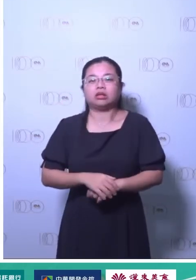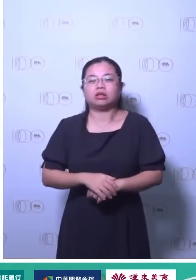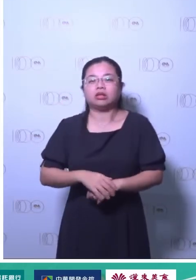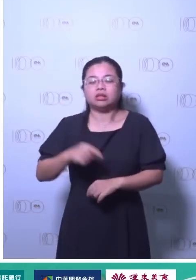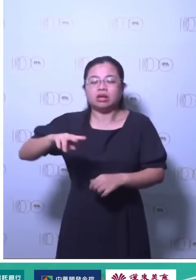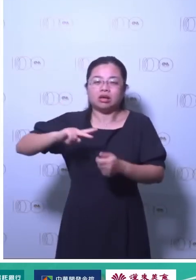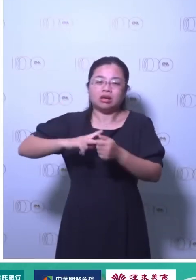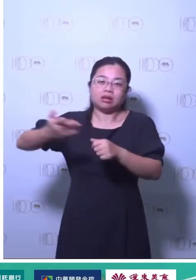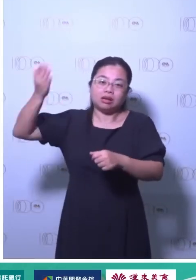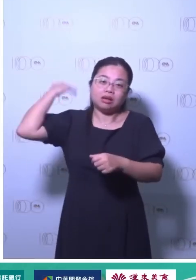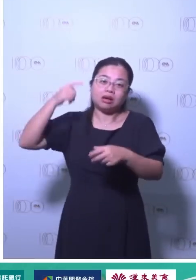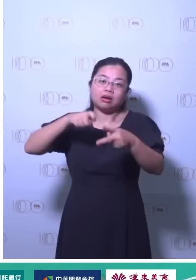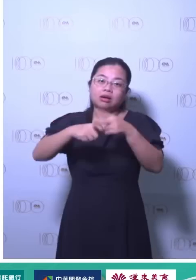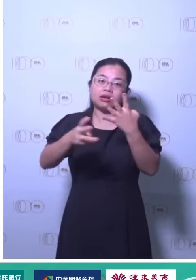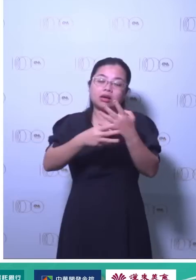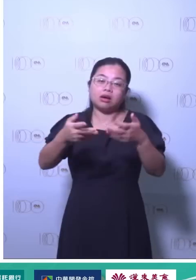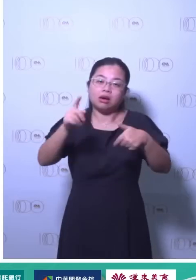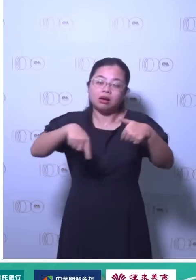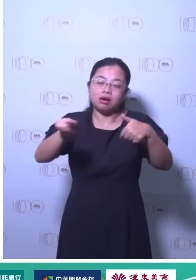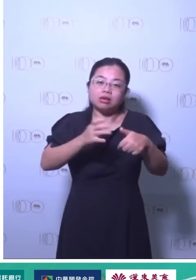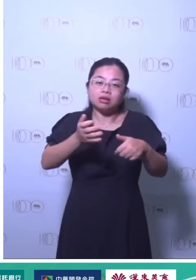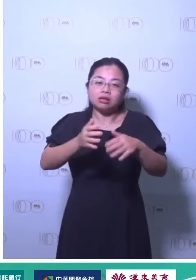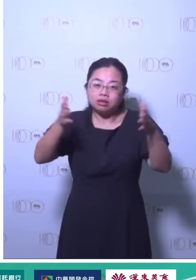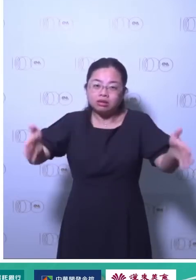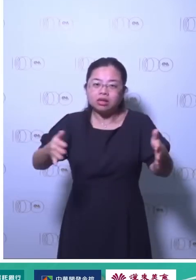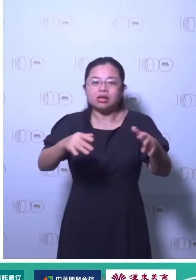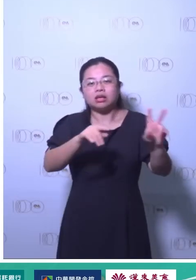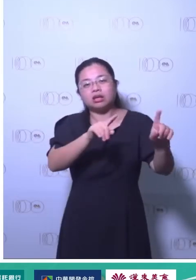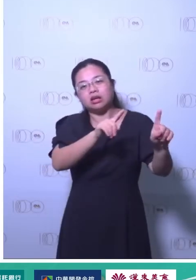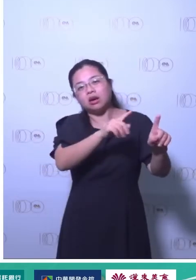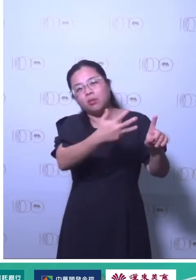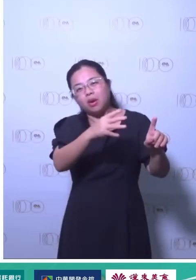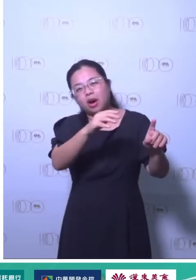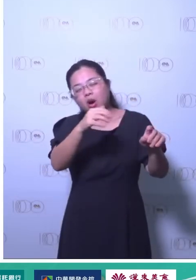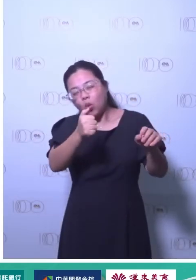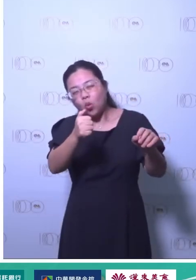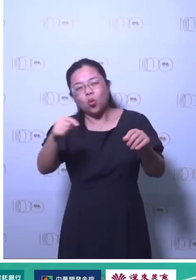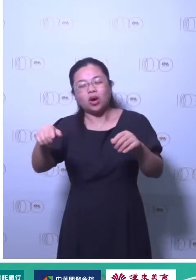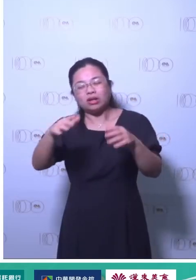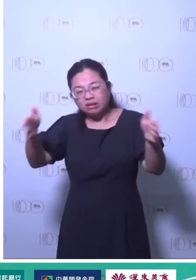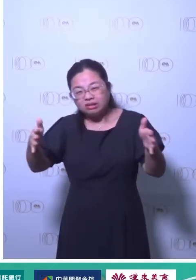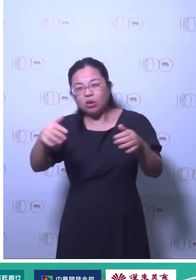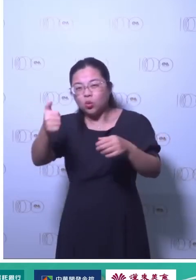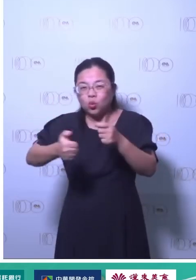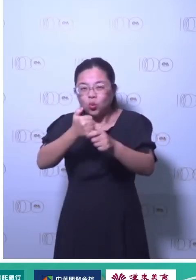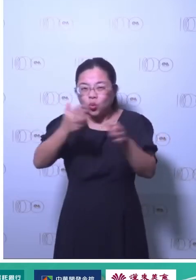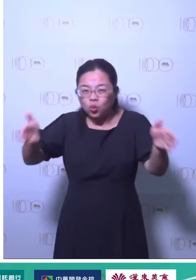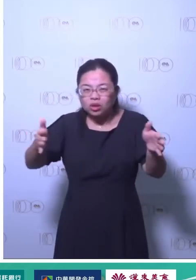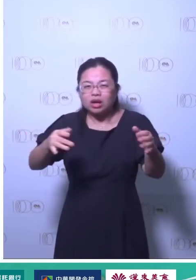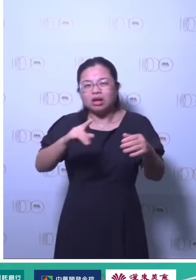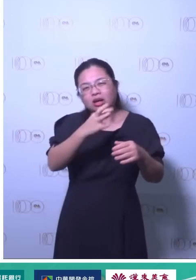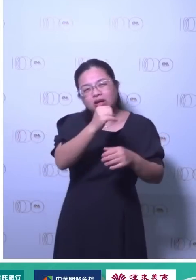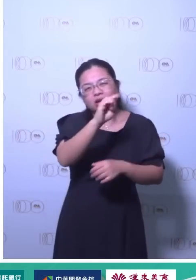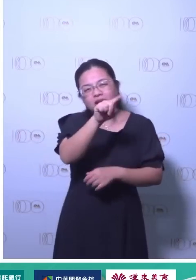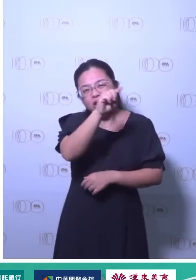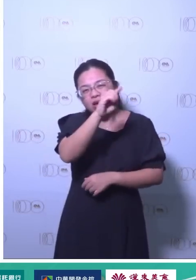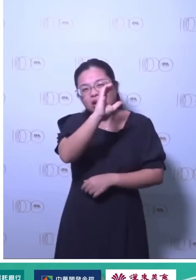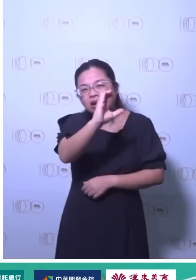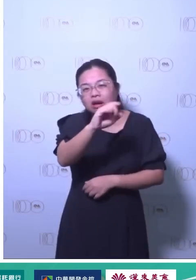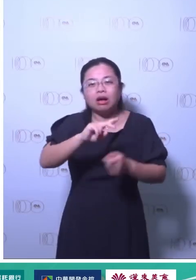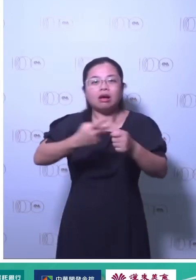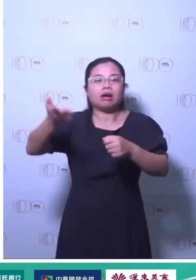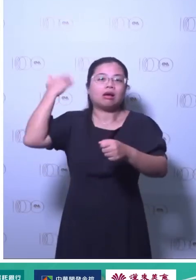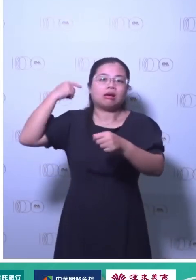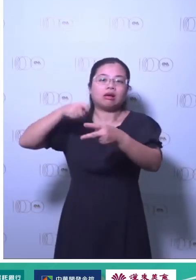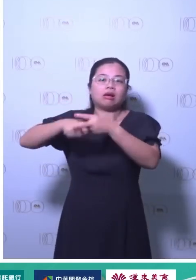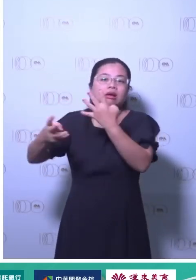不可逆我们不可能不让它变热只是希望它不要那么热跟什么时候比跟绕口前